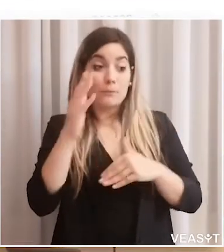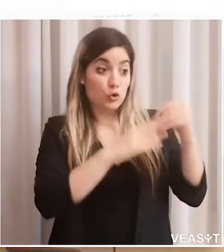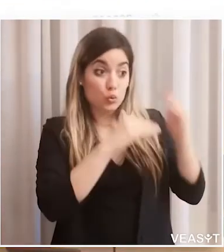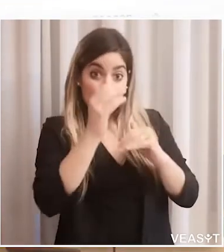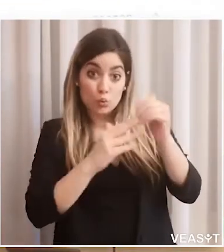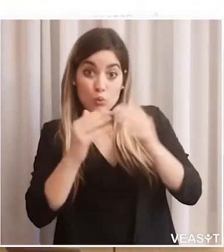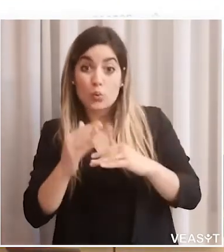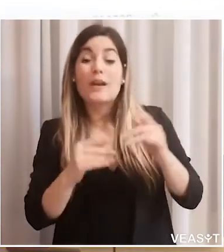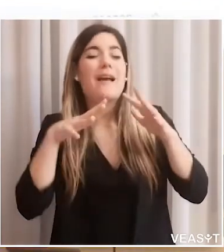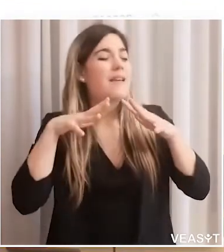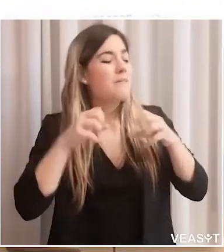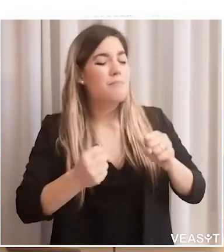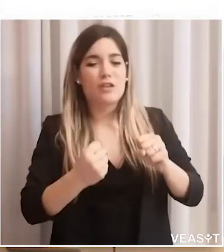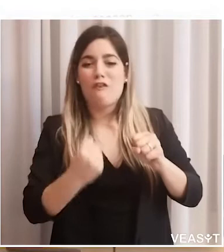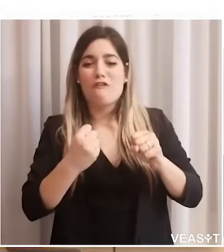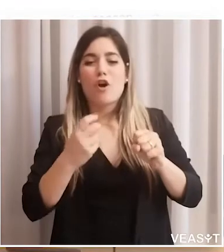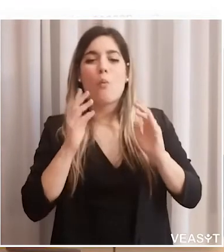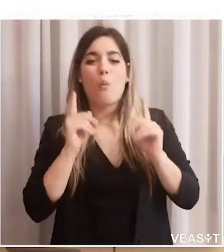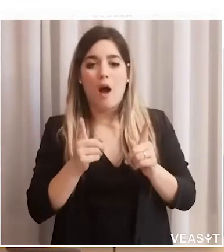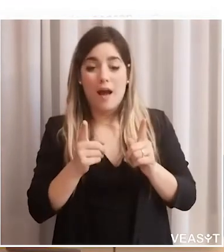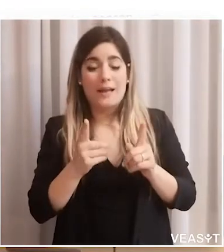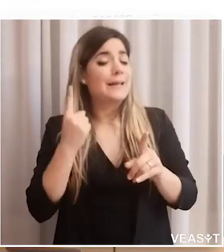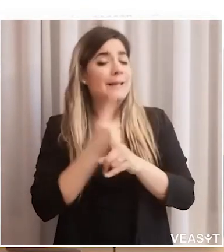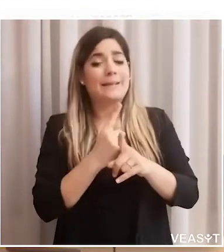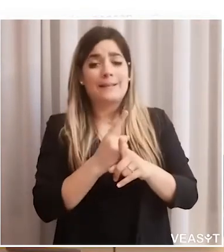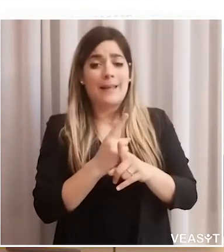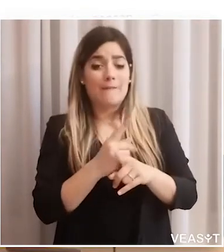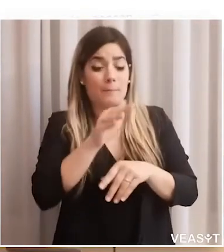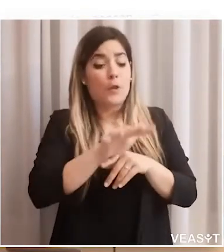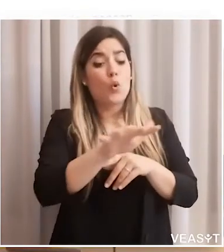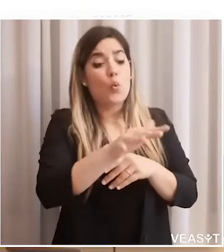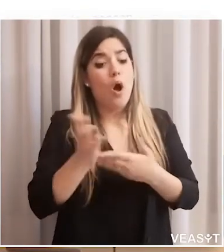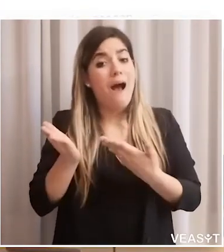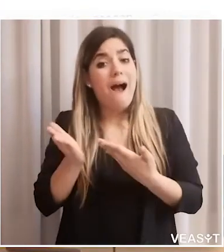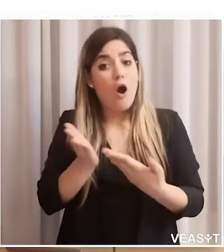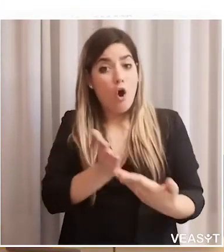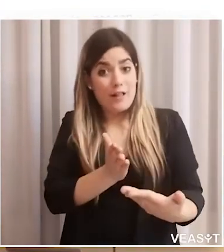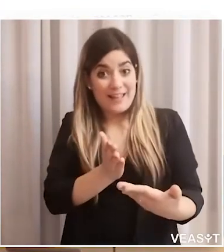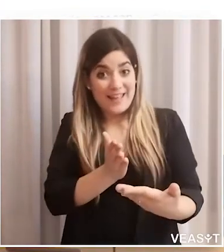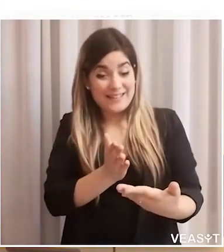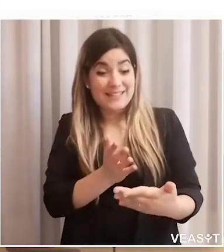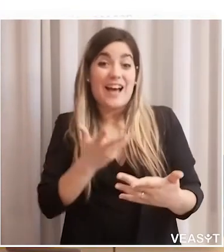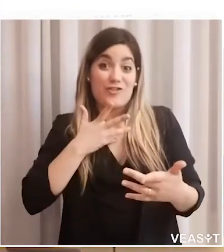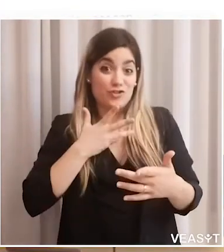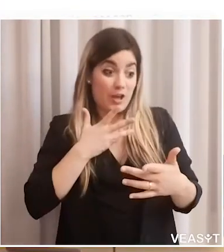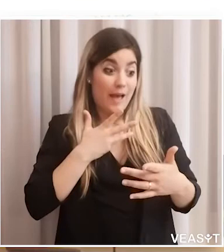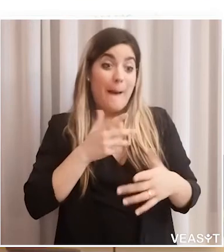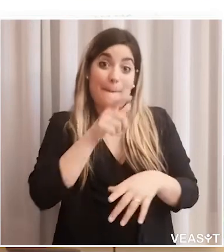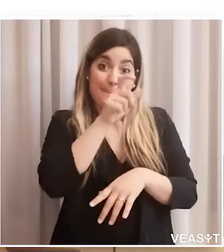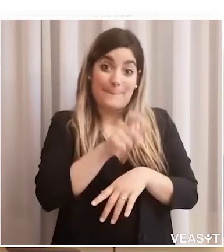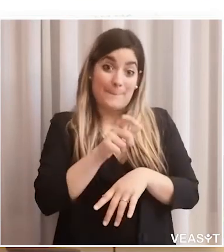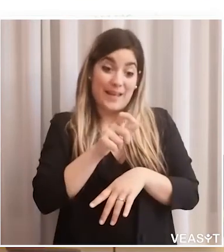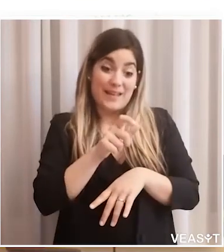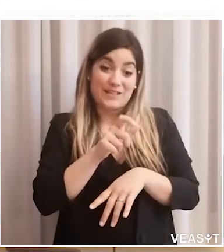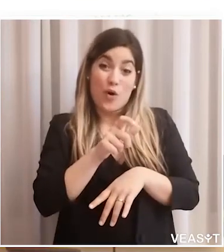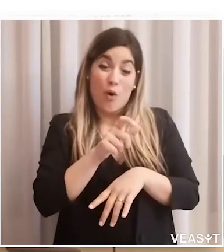concluso uno adesso in videoconferenza, perché il primo impegno delle strutture è di poter allestire un